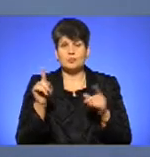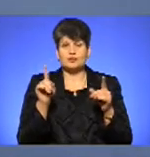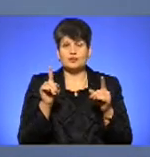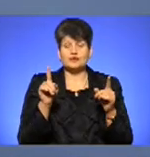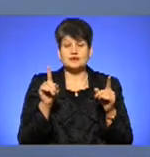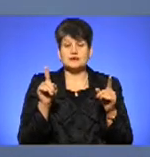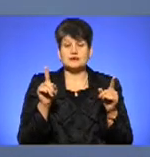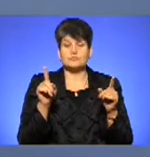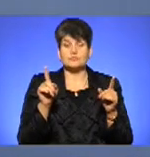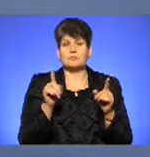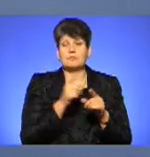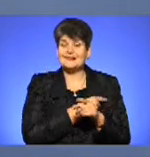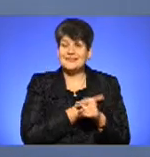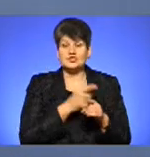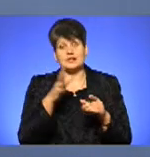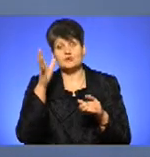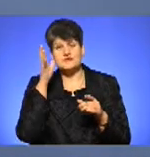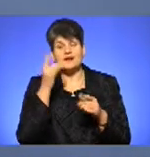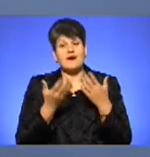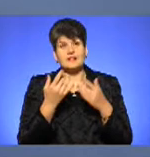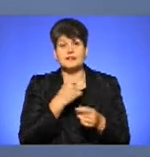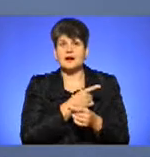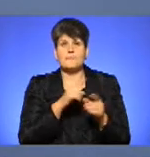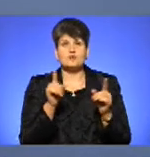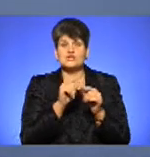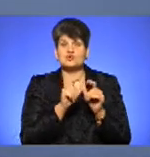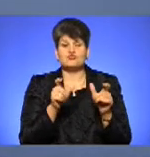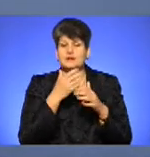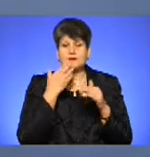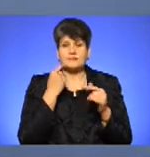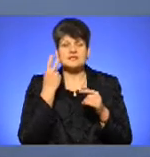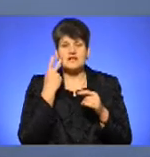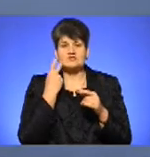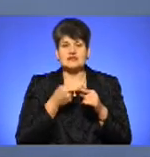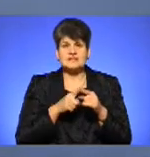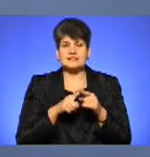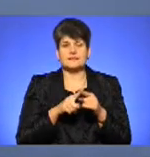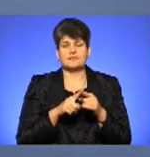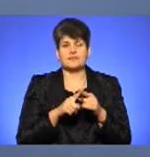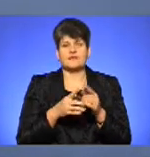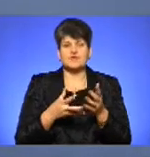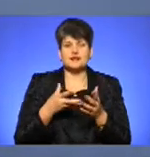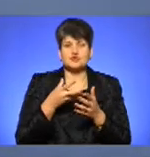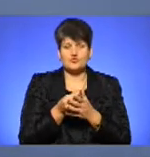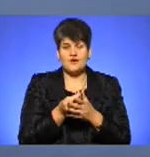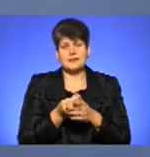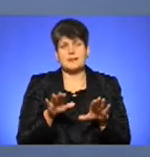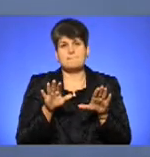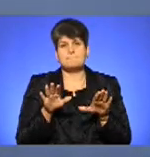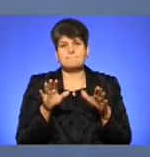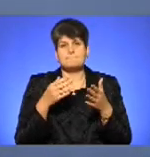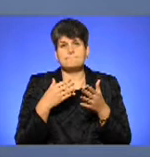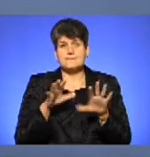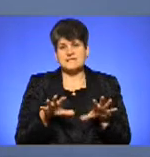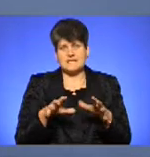школи нема. Знову ж таки, це ж завжди було питання комунальне. Фінансували місцеві громади, всі музичні школи, є тільки декілька державних шкіл, які